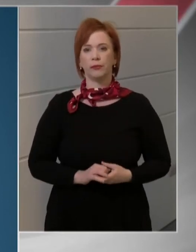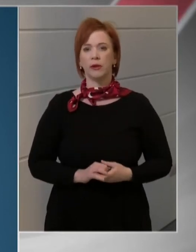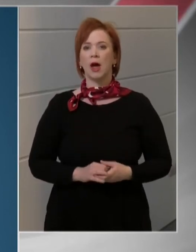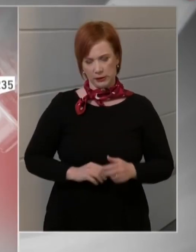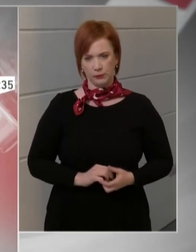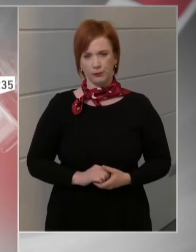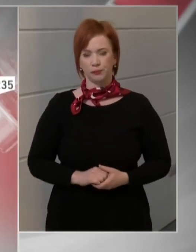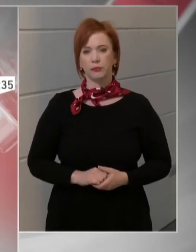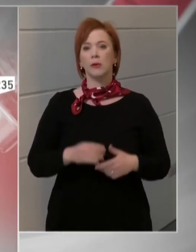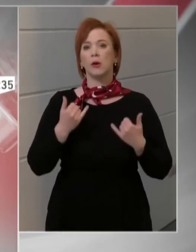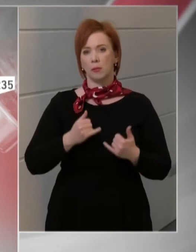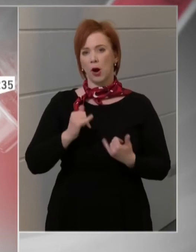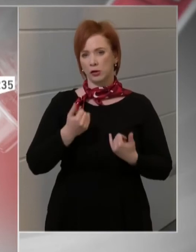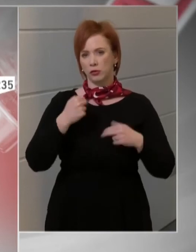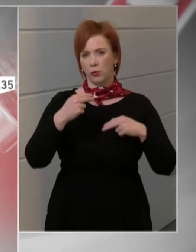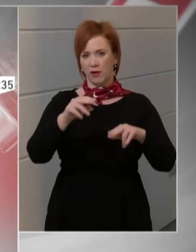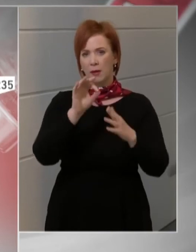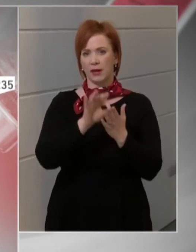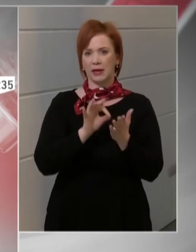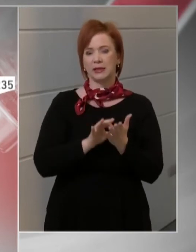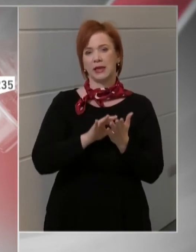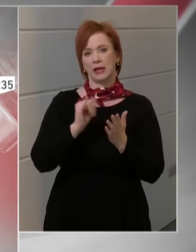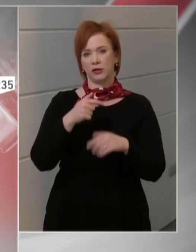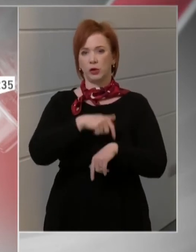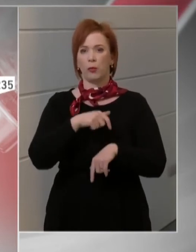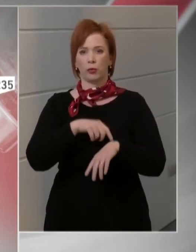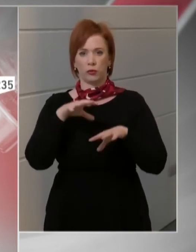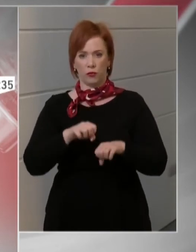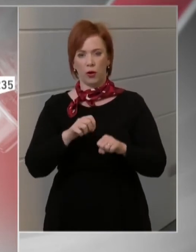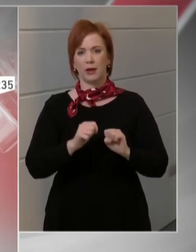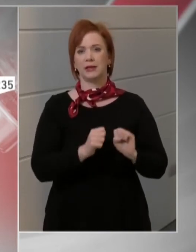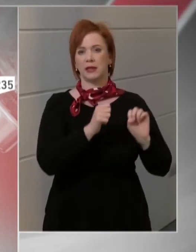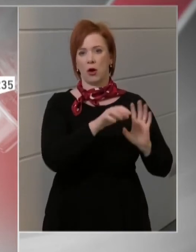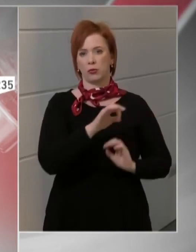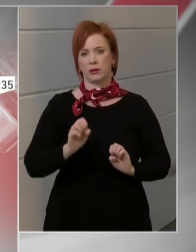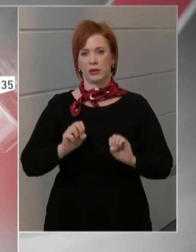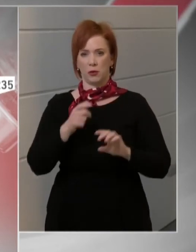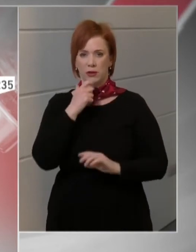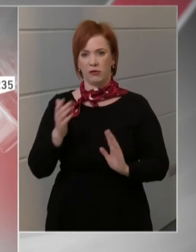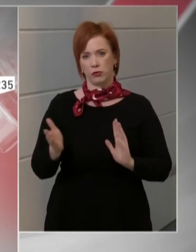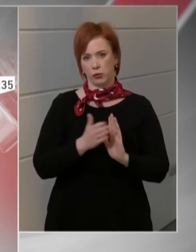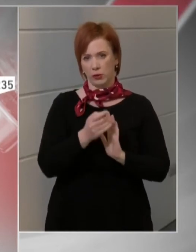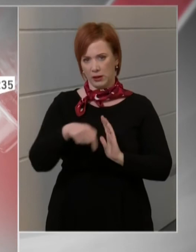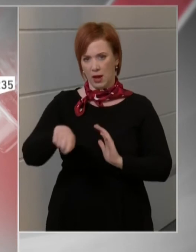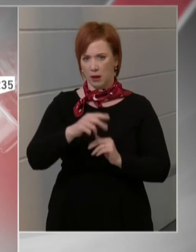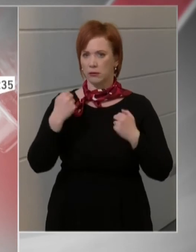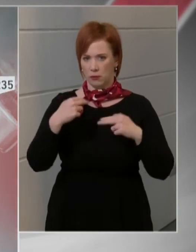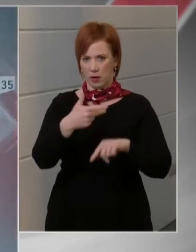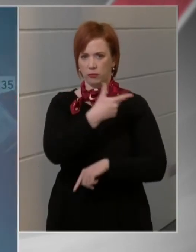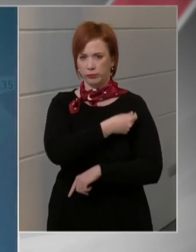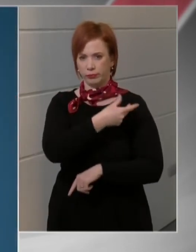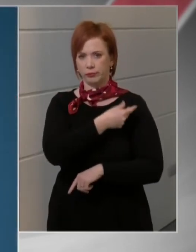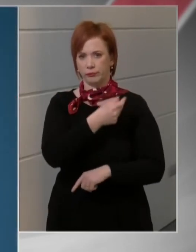praxisokba. Ma is folytatódik a regisztrált és időpontot foglalt 16-18 éves korcsoportnak az oltása a kórházi